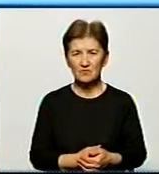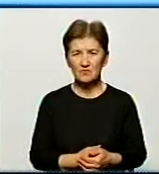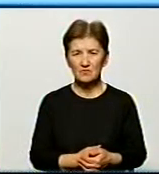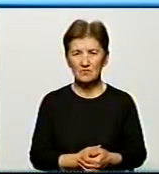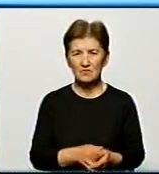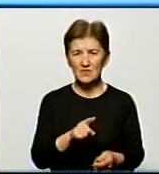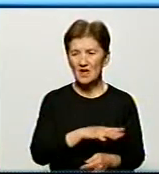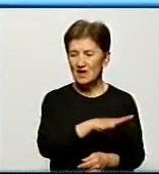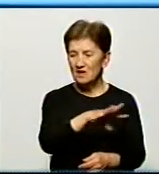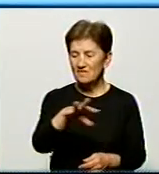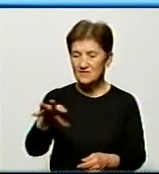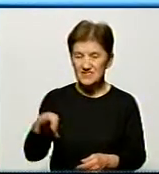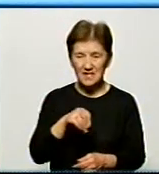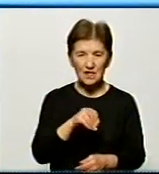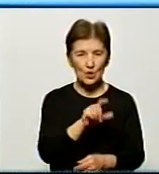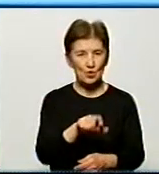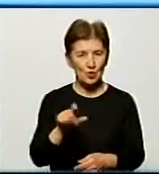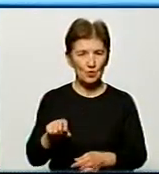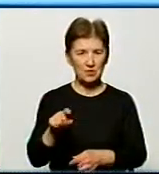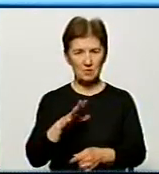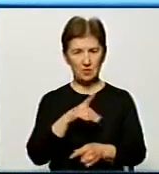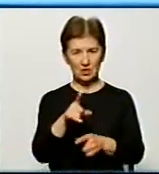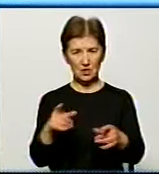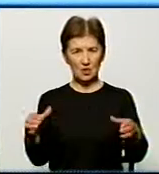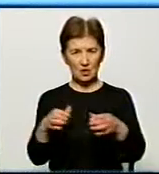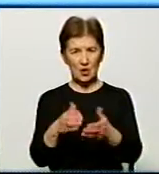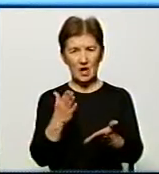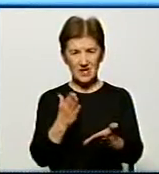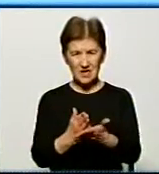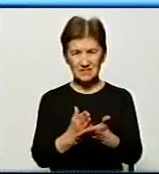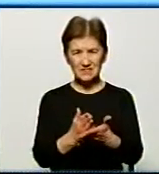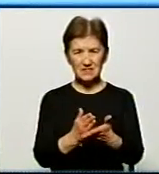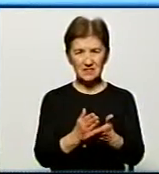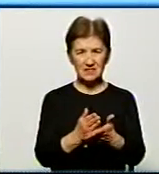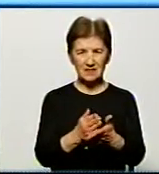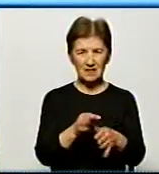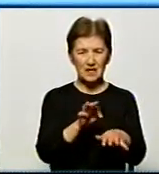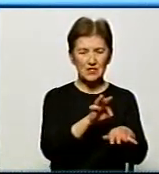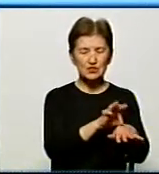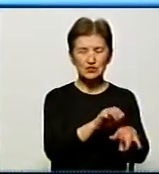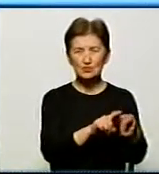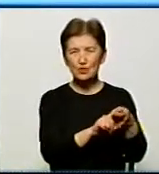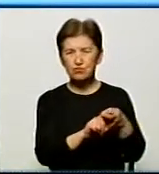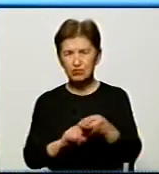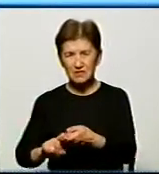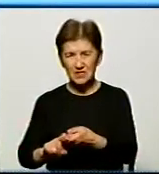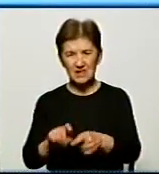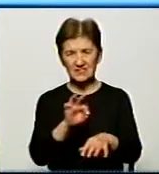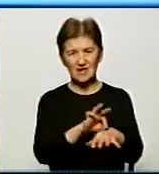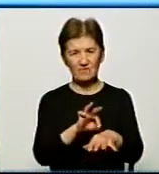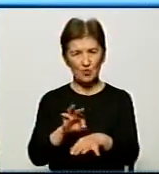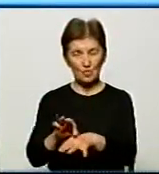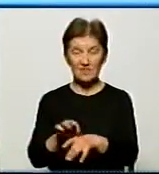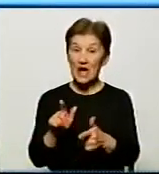Всі люди були із груп ризику, вони мали супутні захворювання, якось випадок у новоукраїнському районі, чи все ж таки,